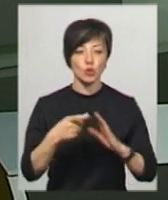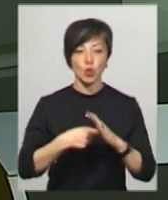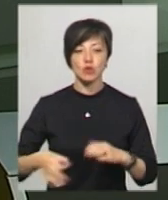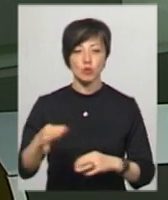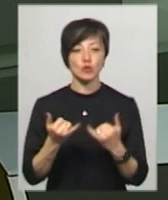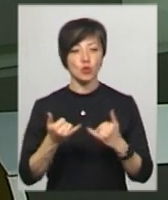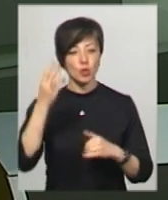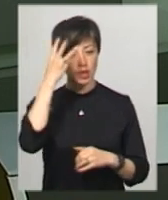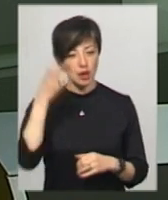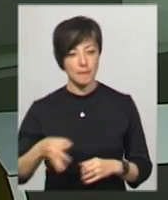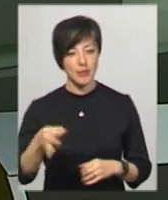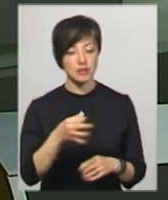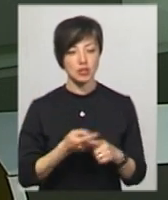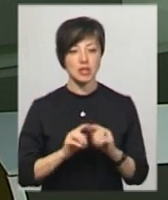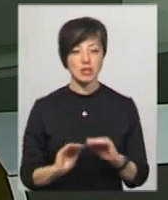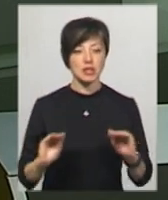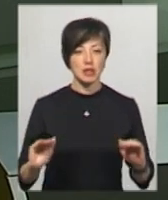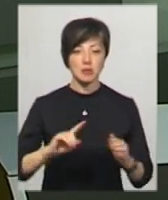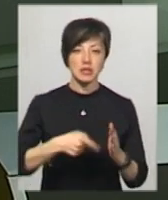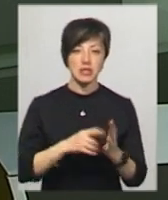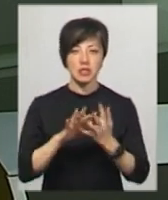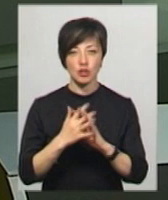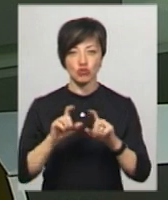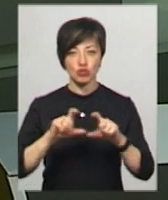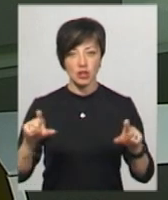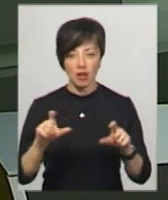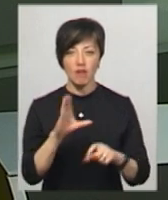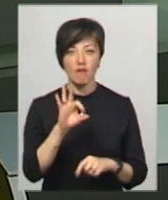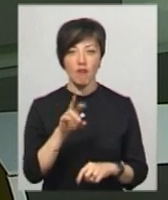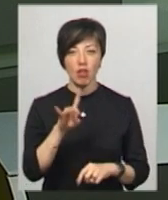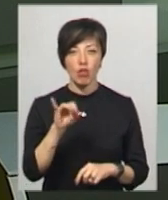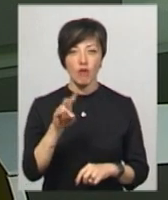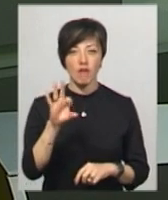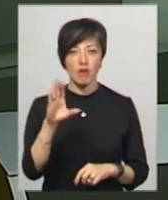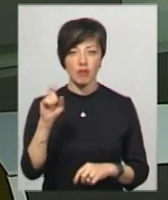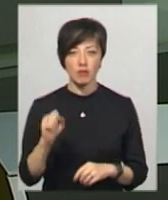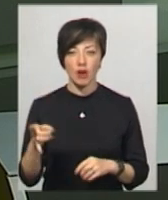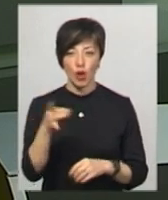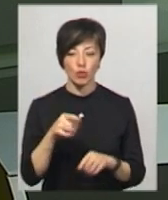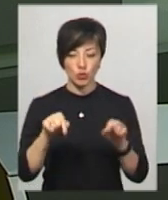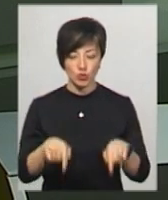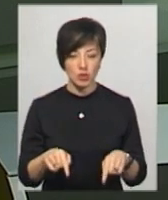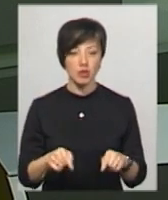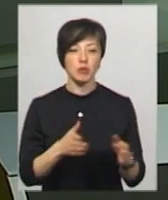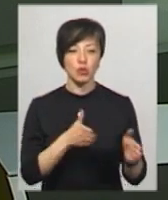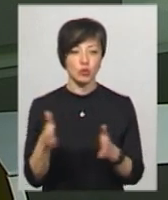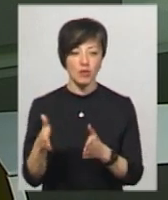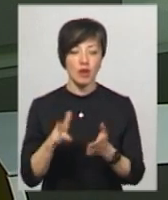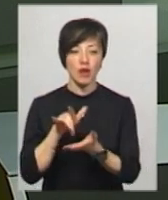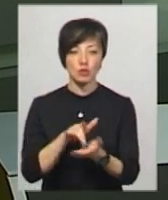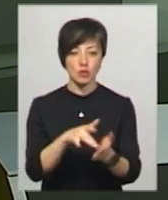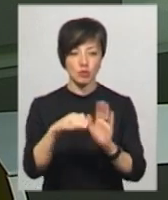області сьогодні на Хмельниччину. Це школярі міських та сільських шкіл Волновайського району. Для них на Поділлі до Великодніх свят підготували